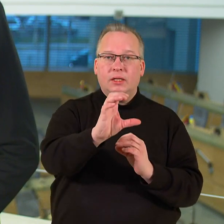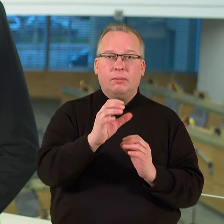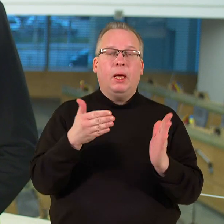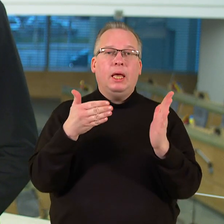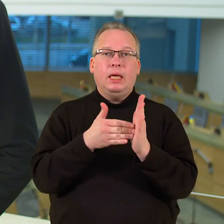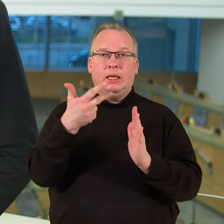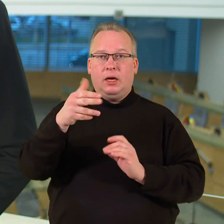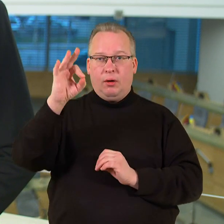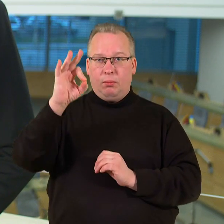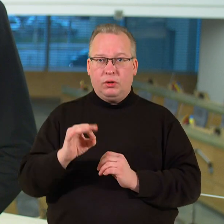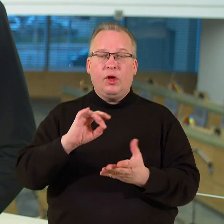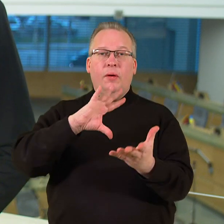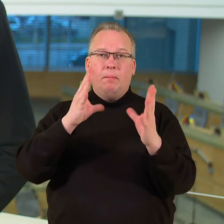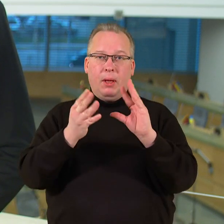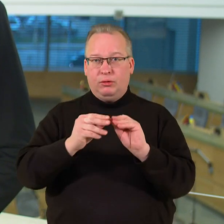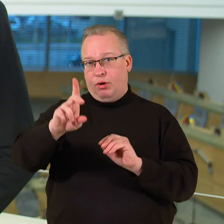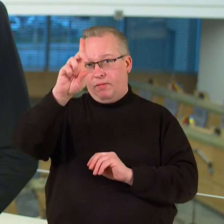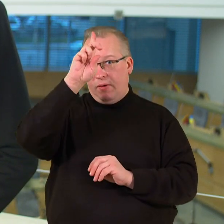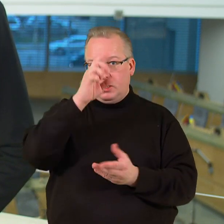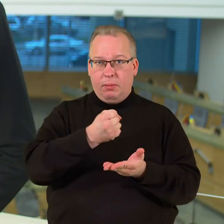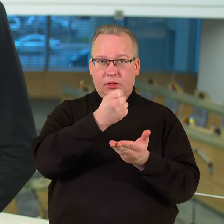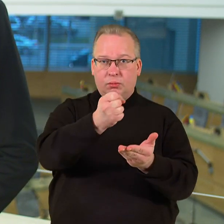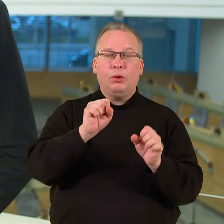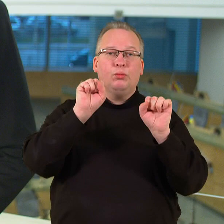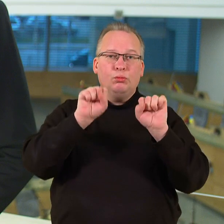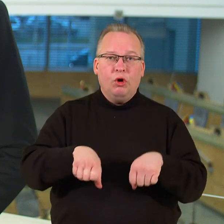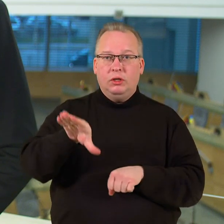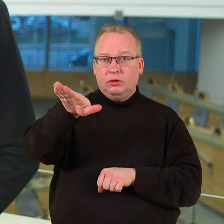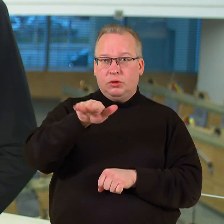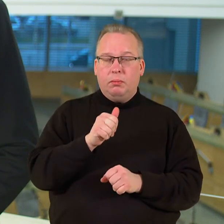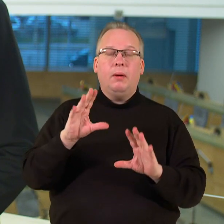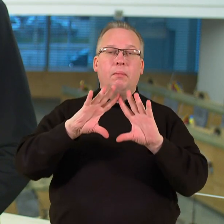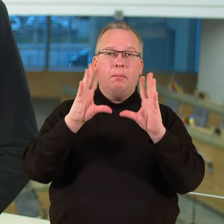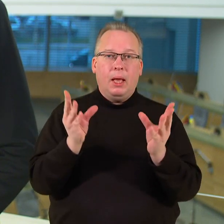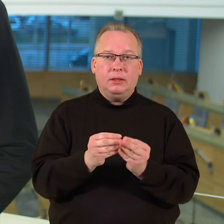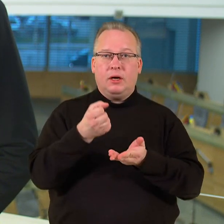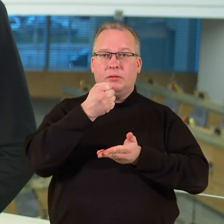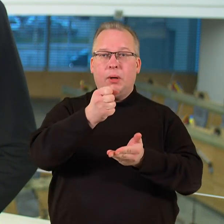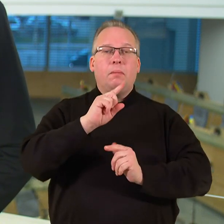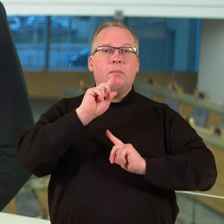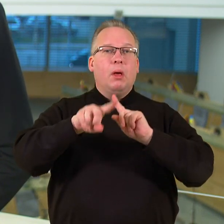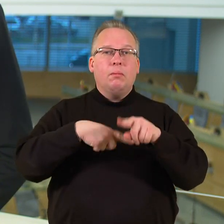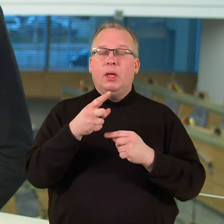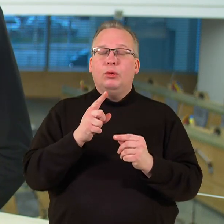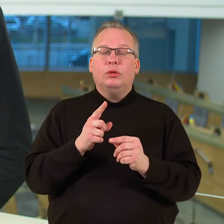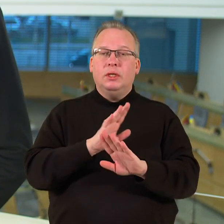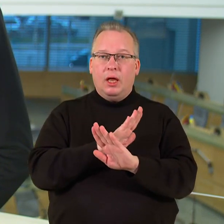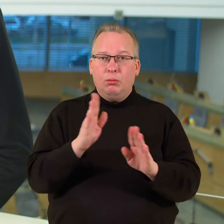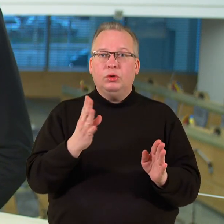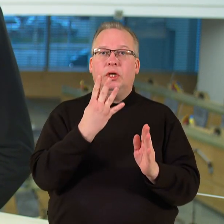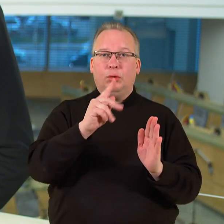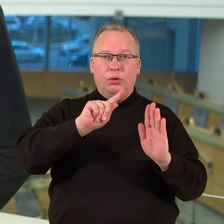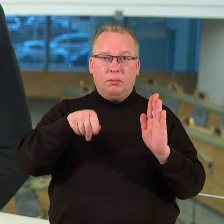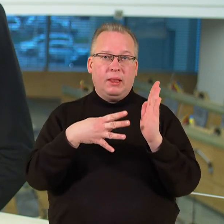procentų bendrojo vidaus produkto. Tam leidžiant skolintis, jei bendras biudžeto deficitas per metus neviršys 4,9